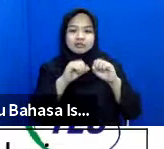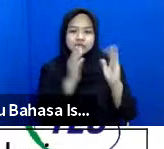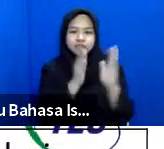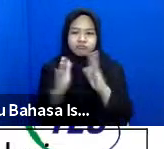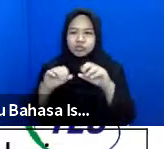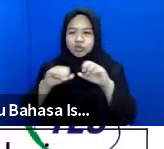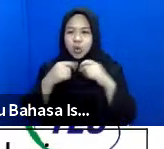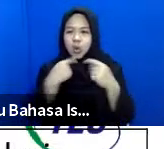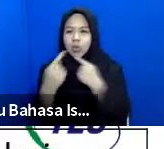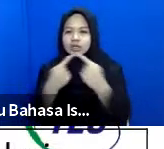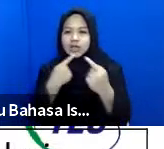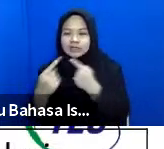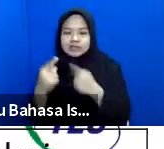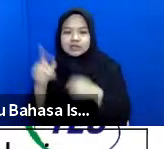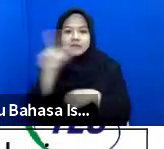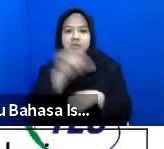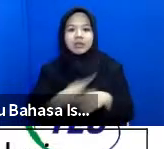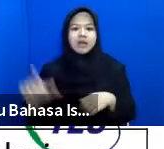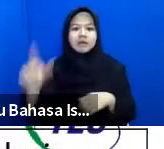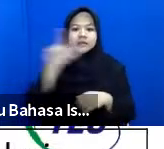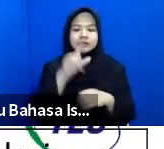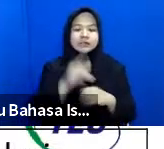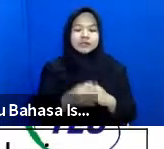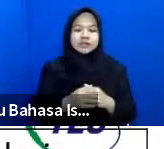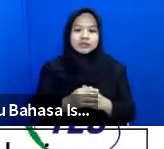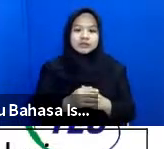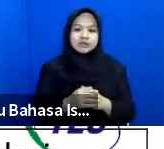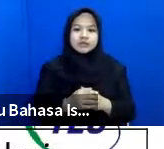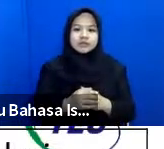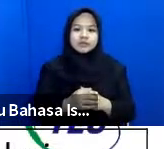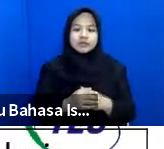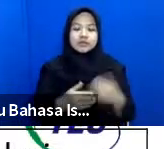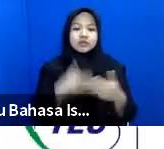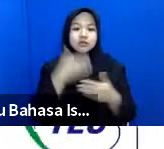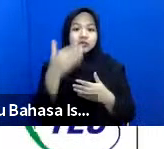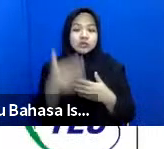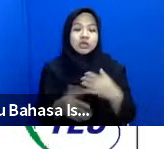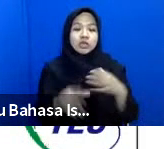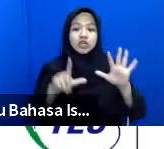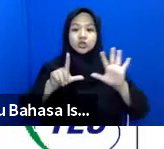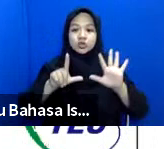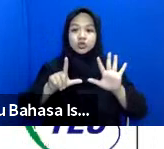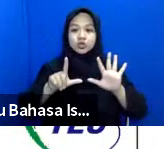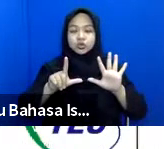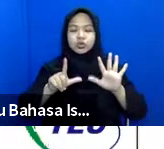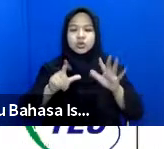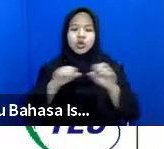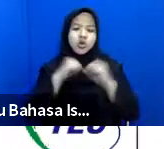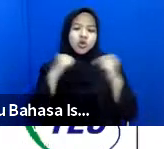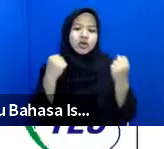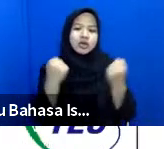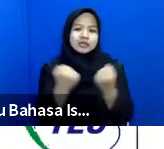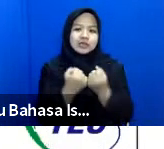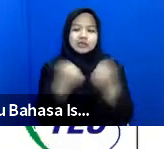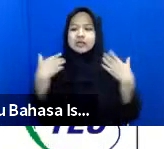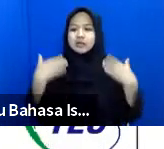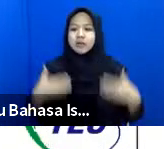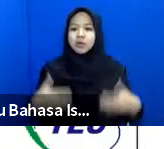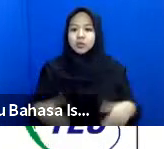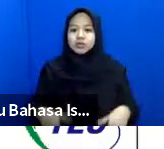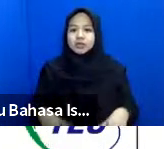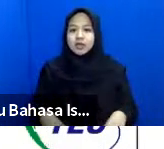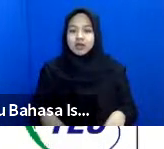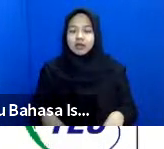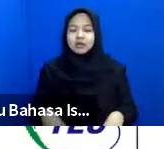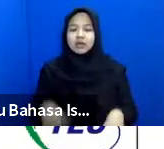terkoordinasi dan saling melengkapi kemudian yang ke-tujuh organisasi kemanusiaan